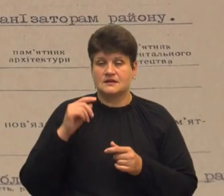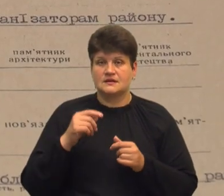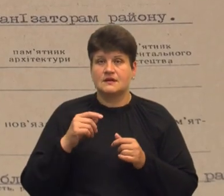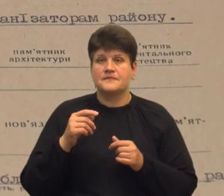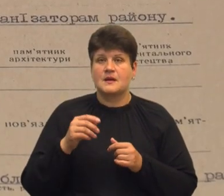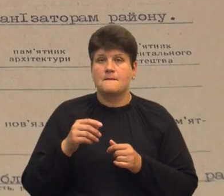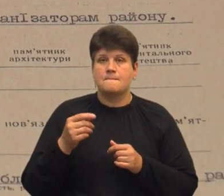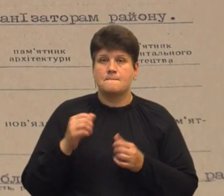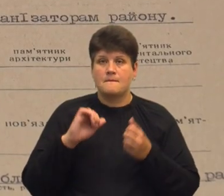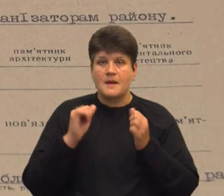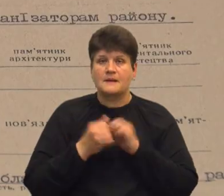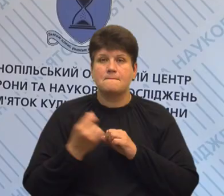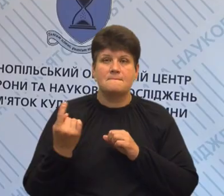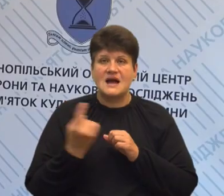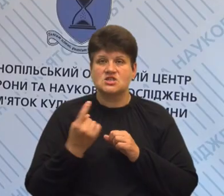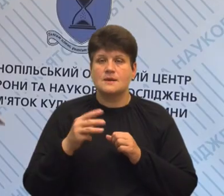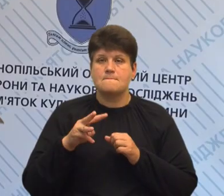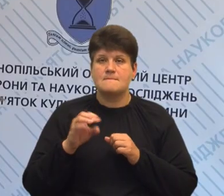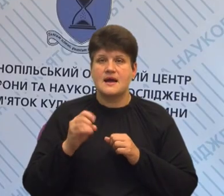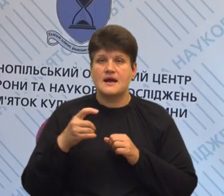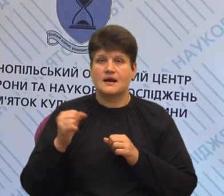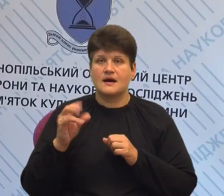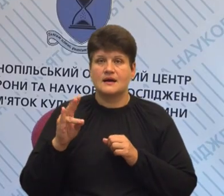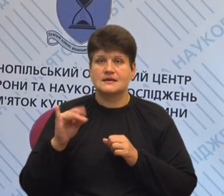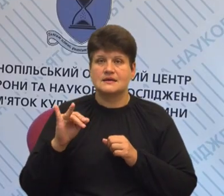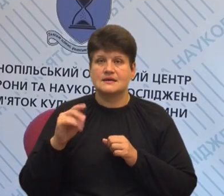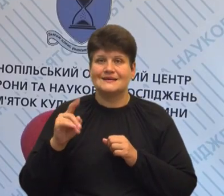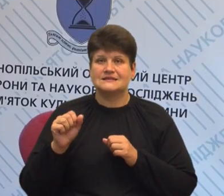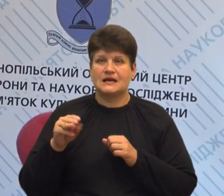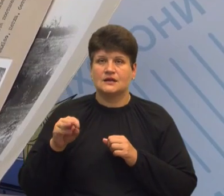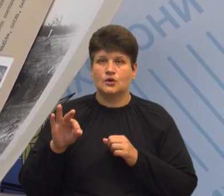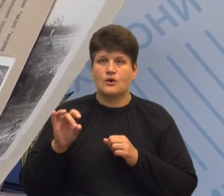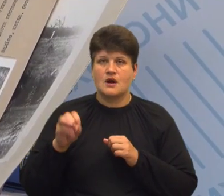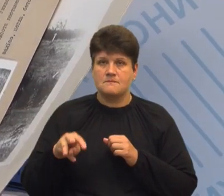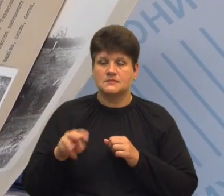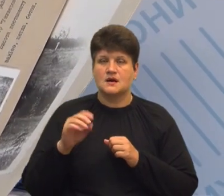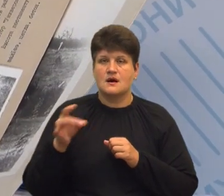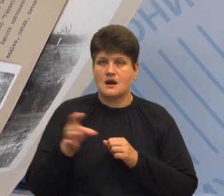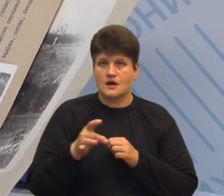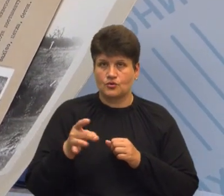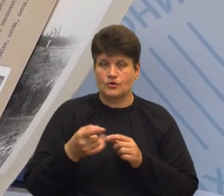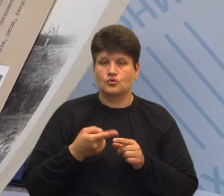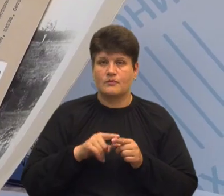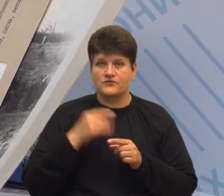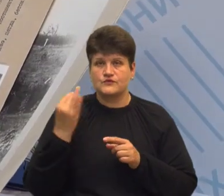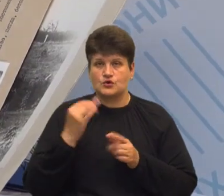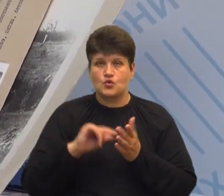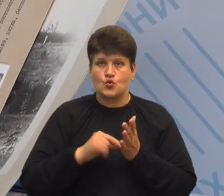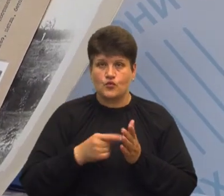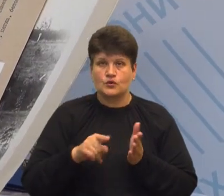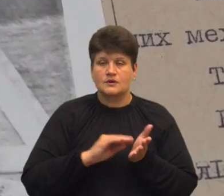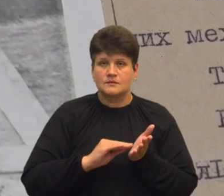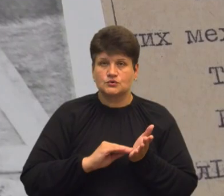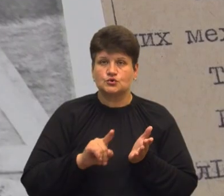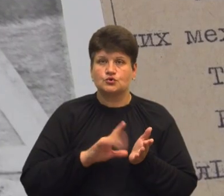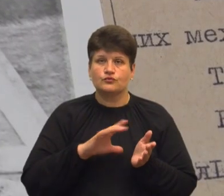механізаторам району З історичної довідки бачимо, що пам'ятник мав якусь